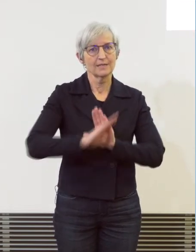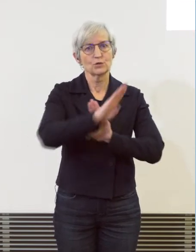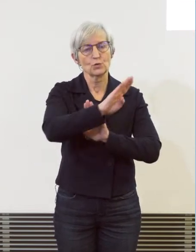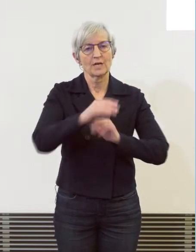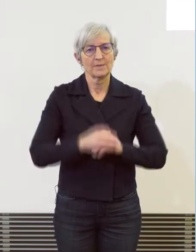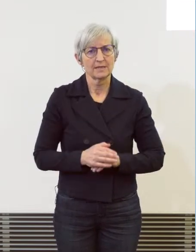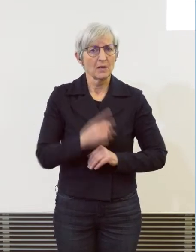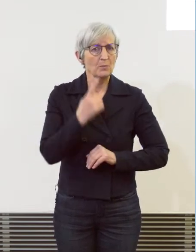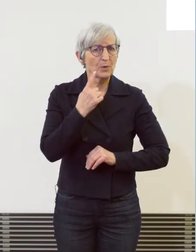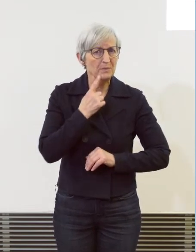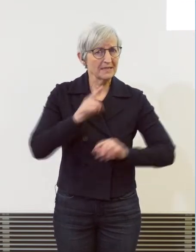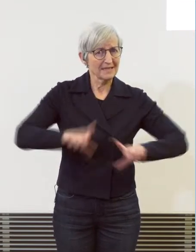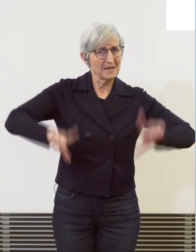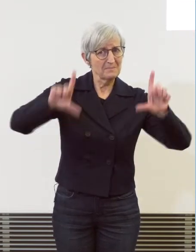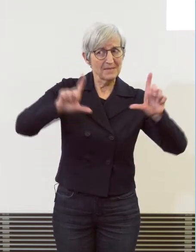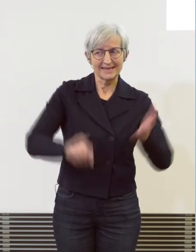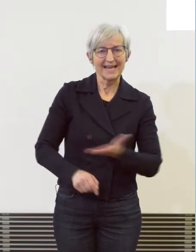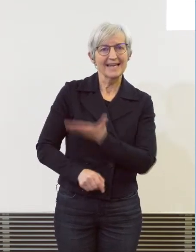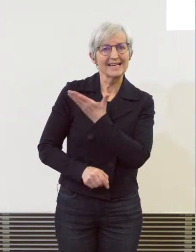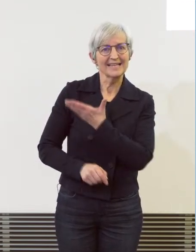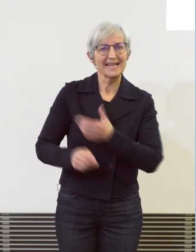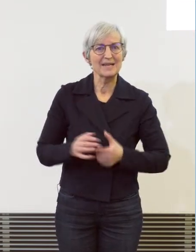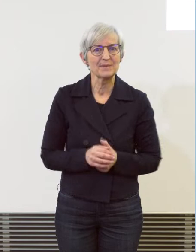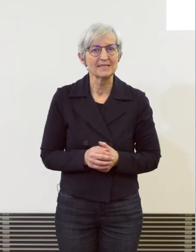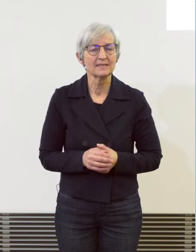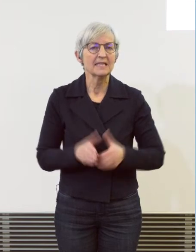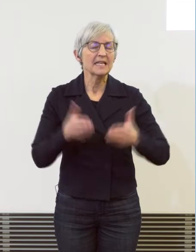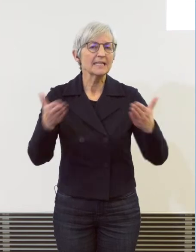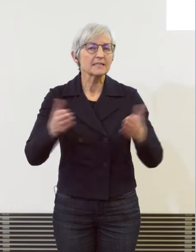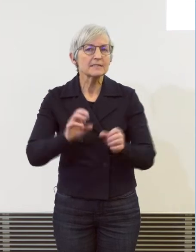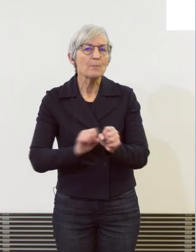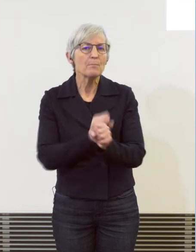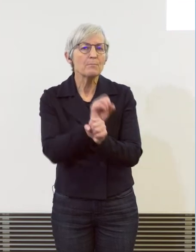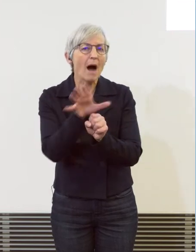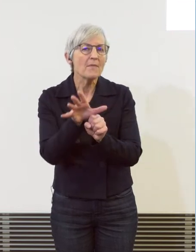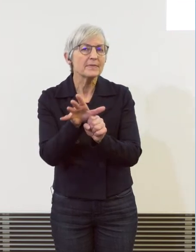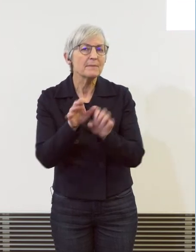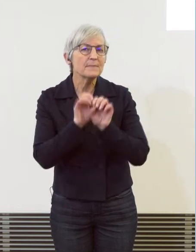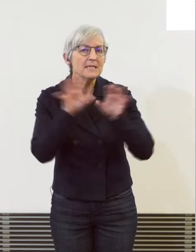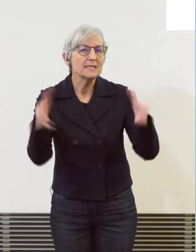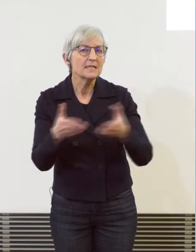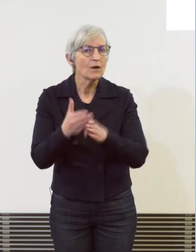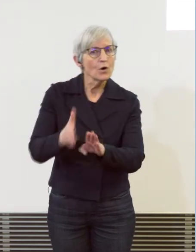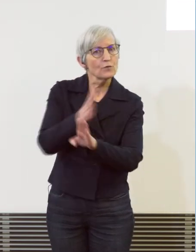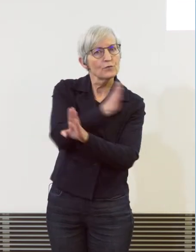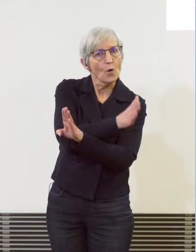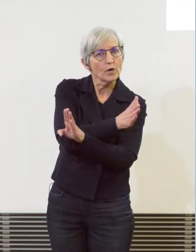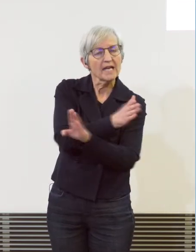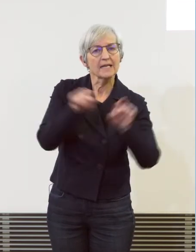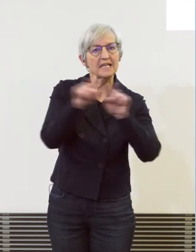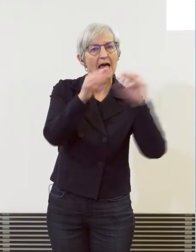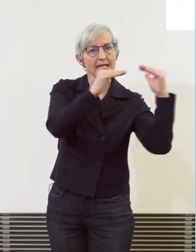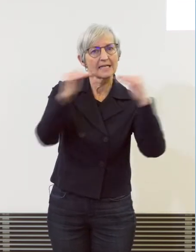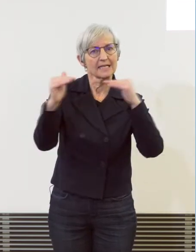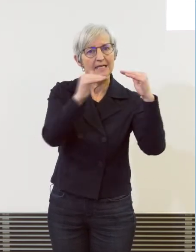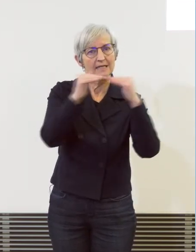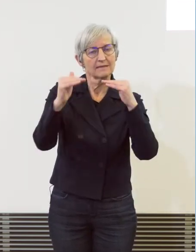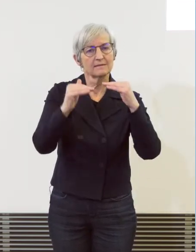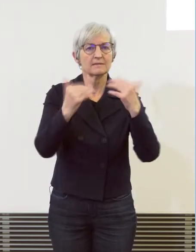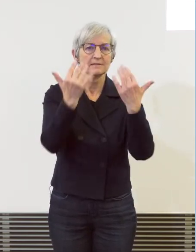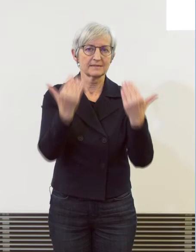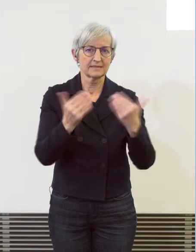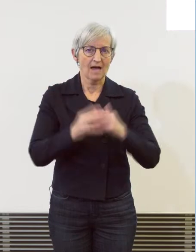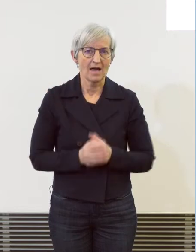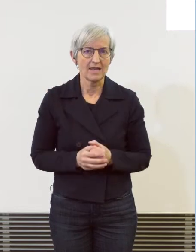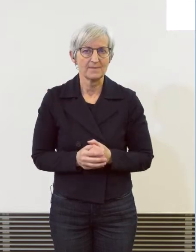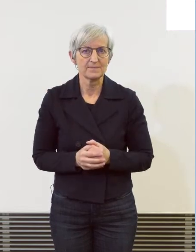probiert zu untermalen, so auf dem Stand der Vor-Pandemie-Jahre wieder sind. Wieso glauben wir, dass das so